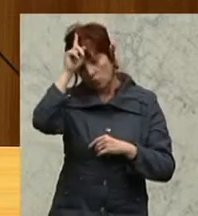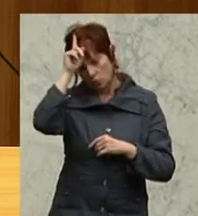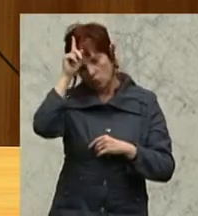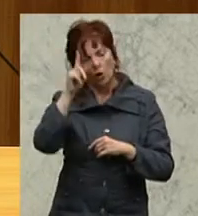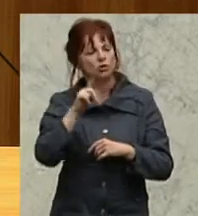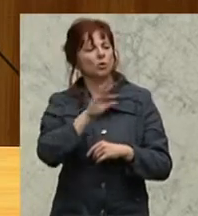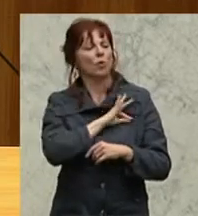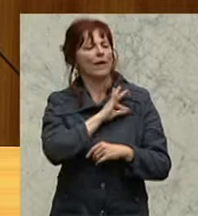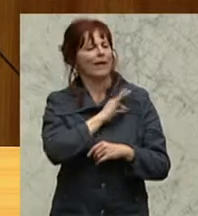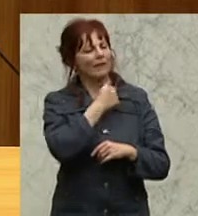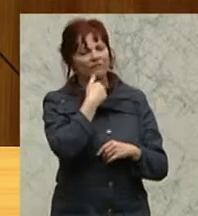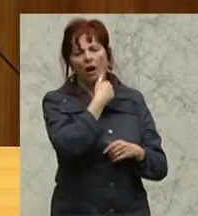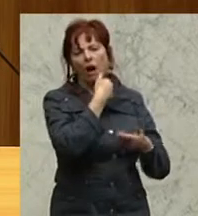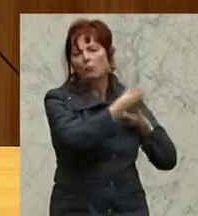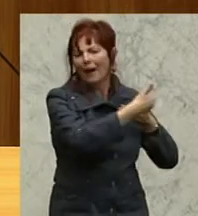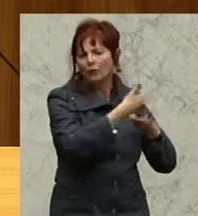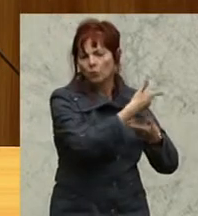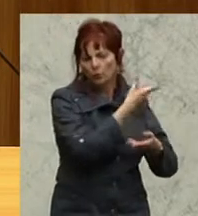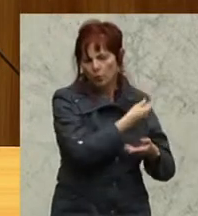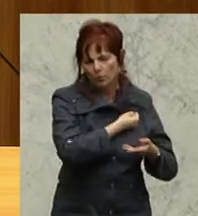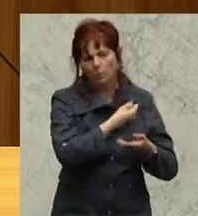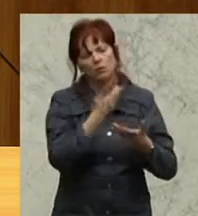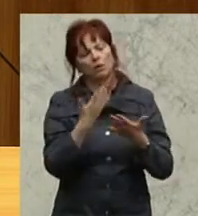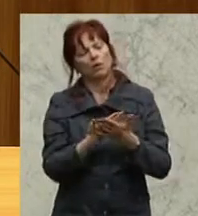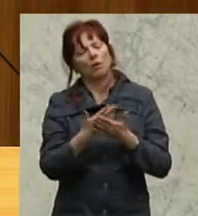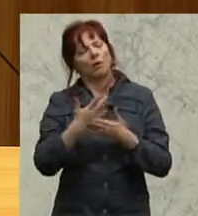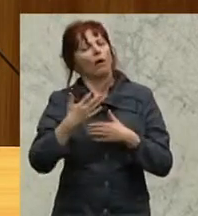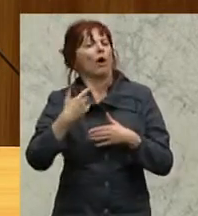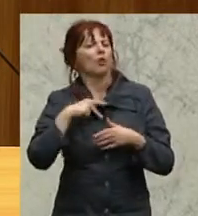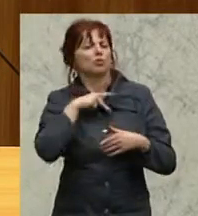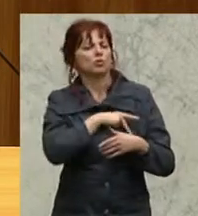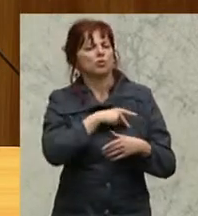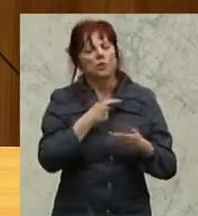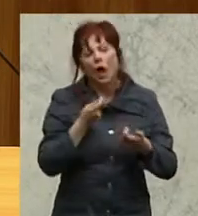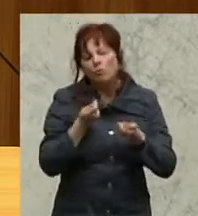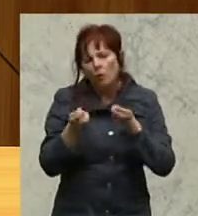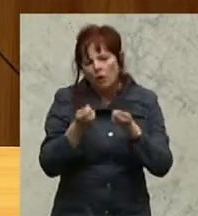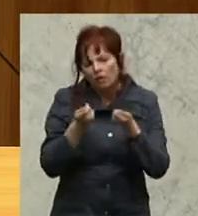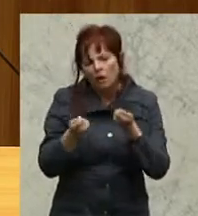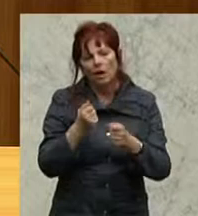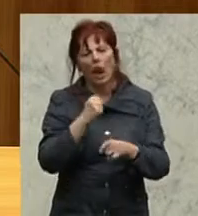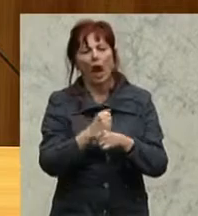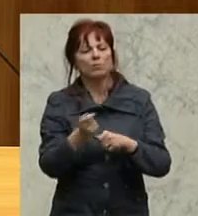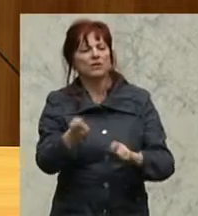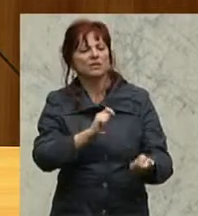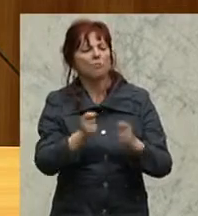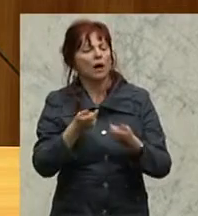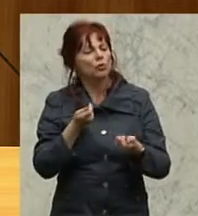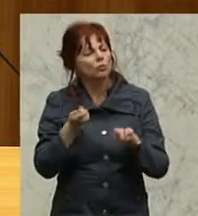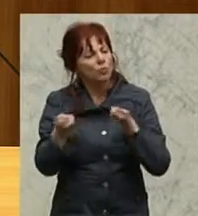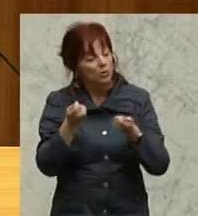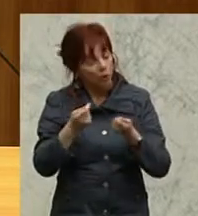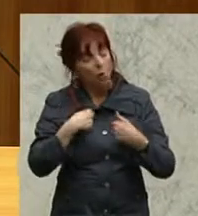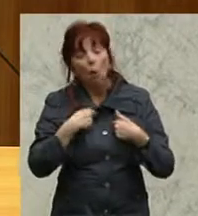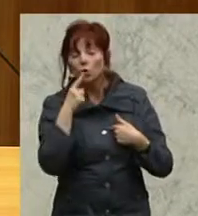über einen Gedankenaustausch, über Sozialpolitik, Arbeitsmarktpolitik und so weiter. Und dort habe ich auch einmal die Frage gestellt, was haben die